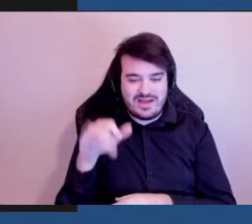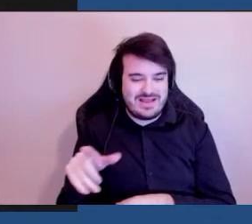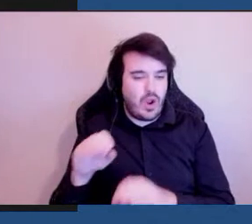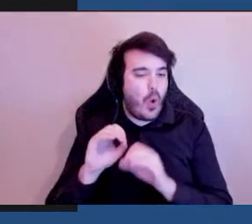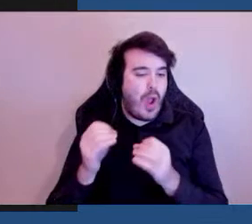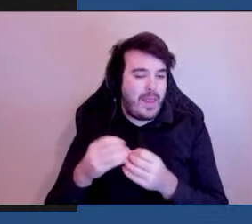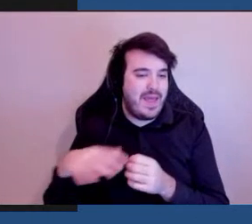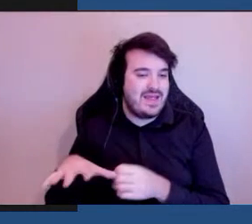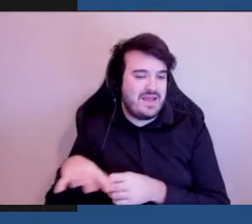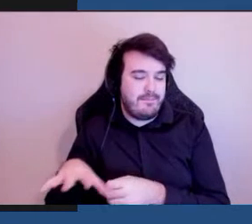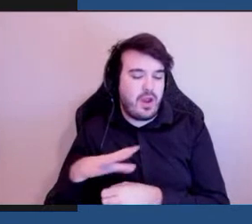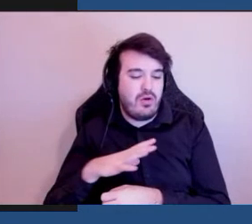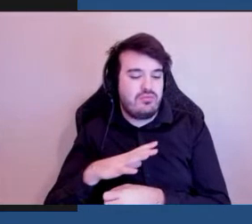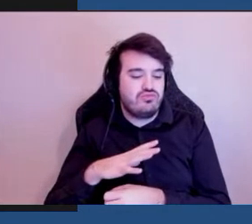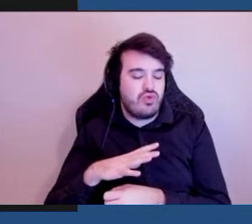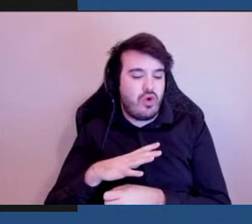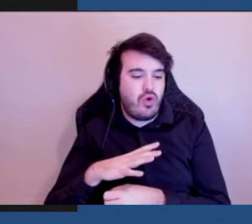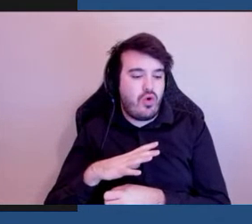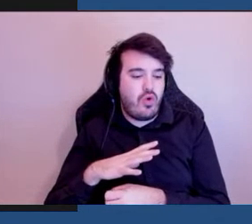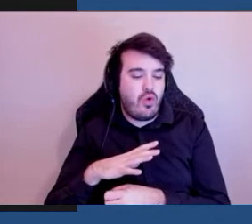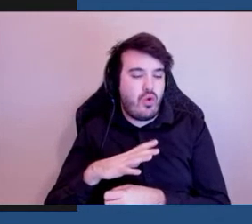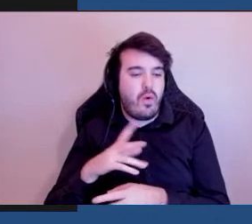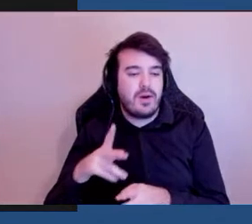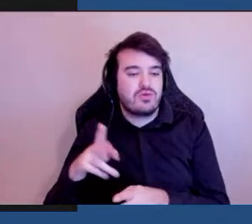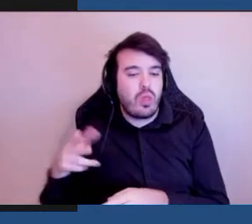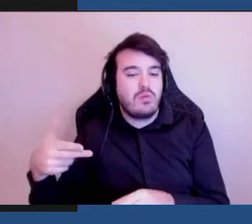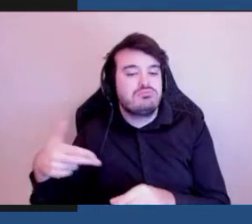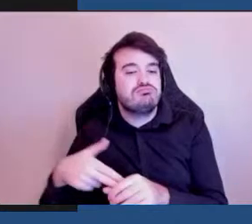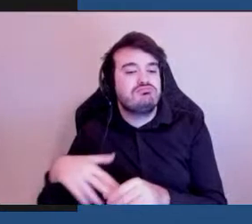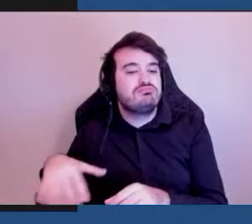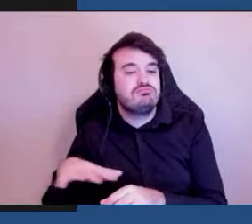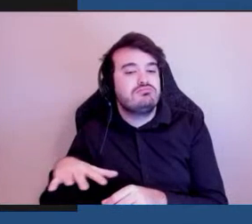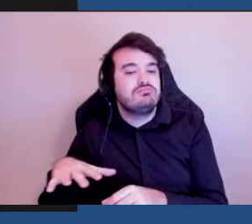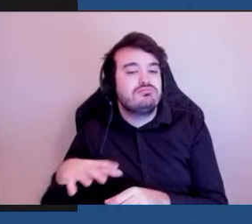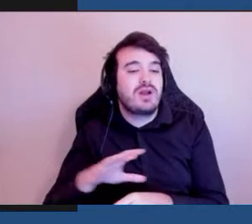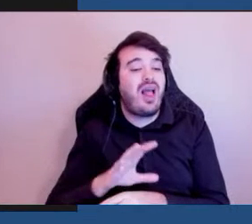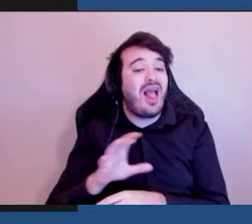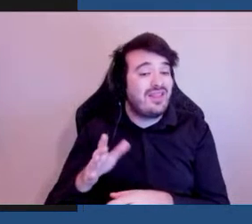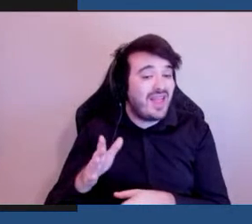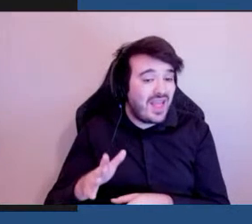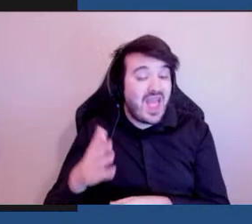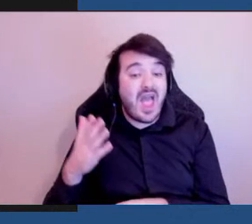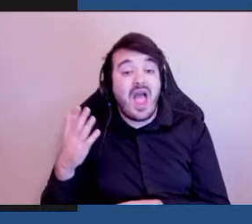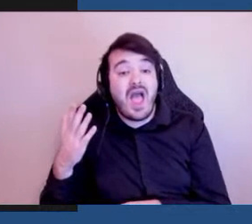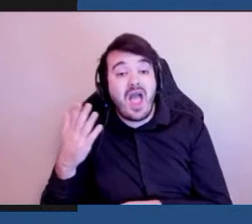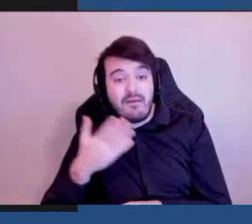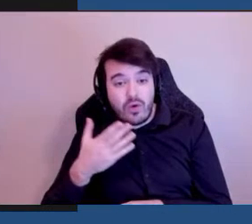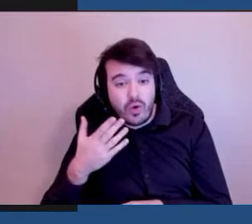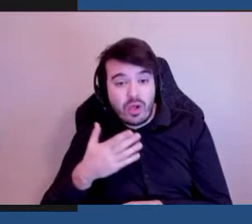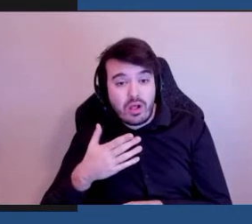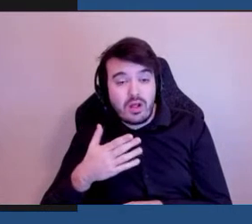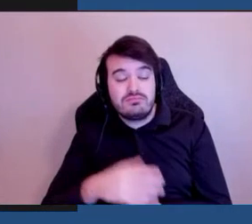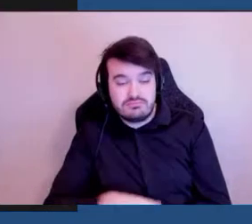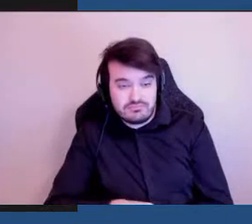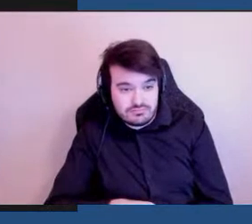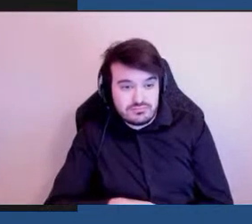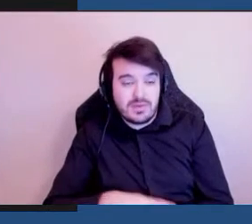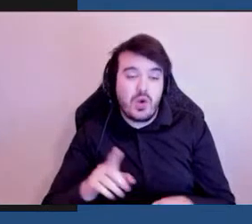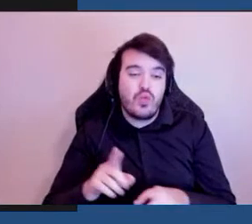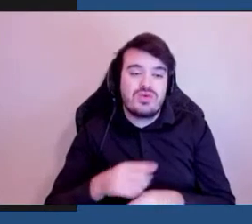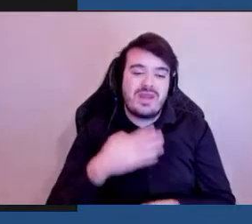composé de gens ou de canadiens aveugles et